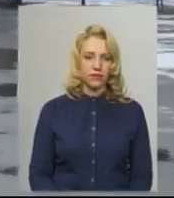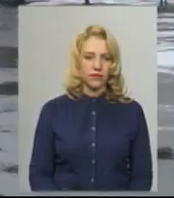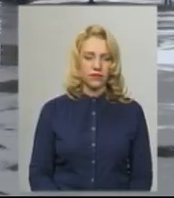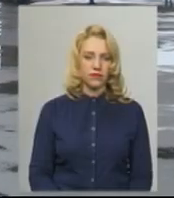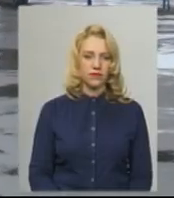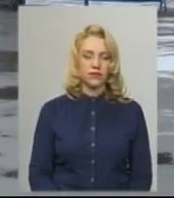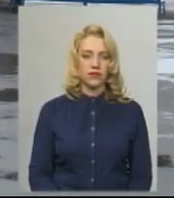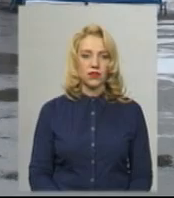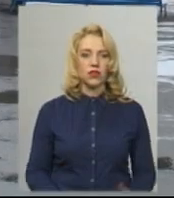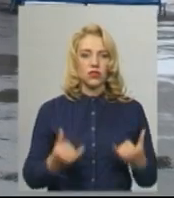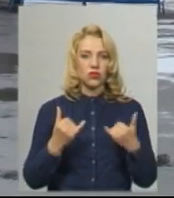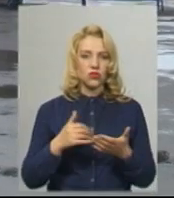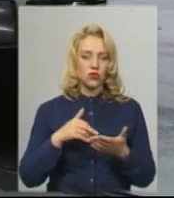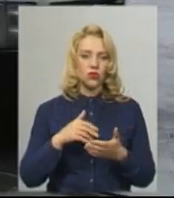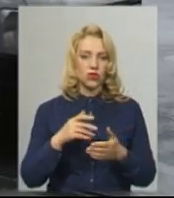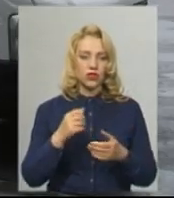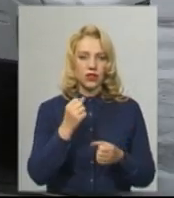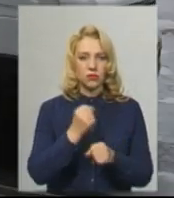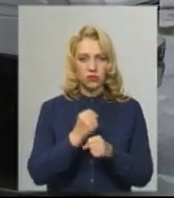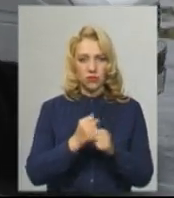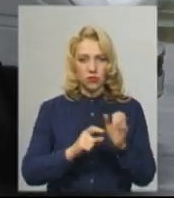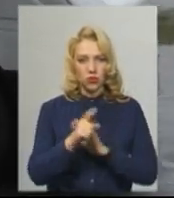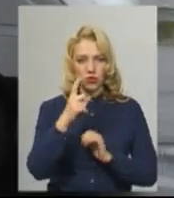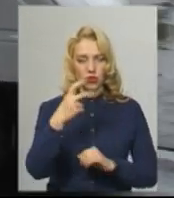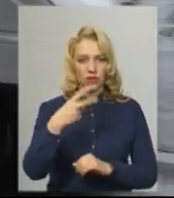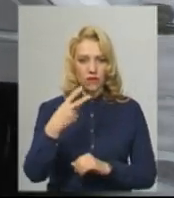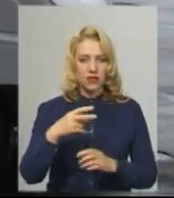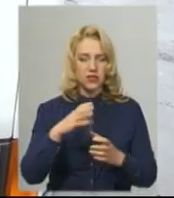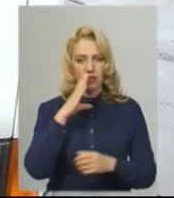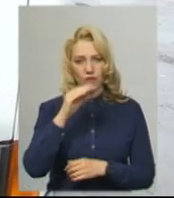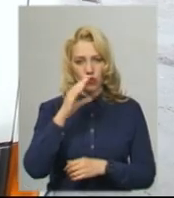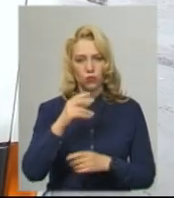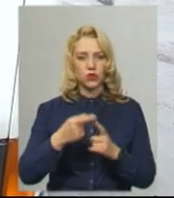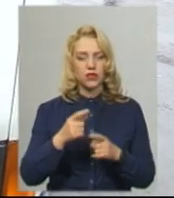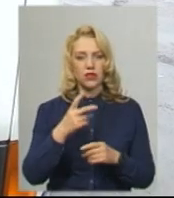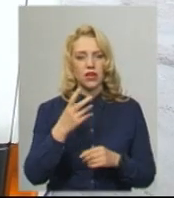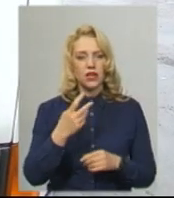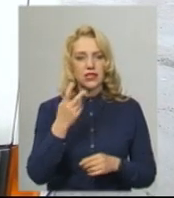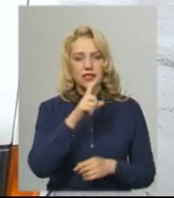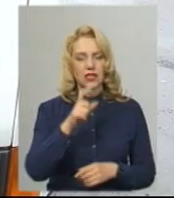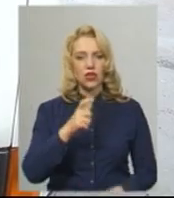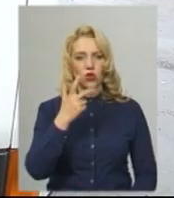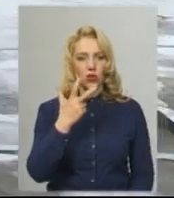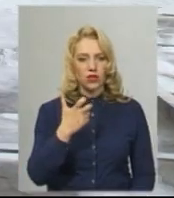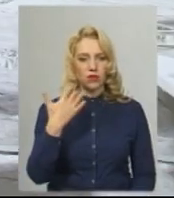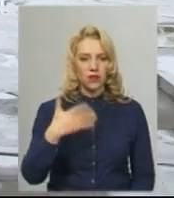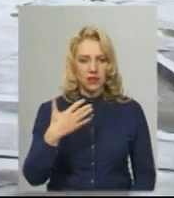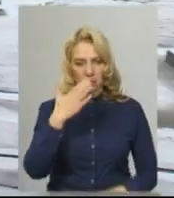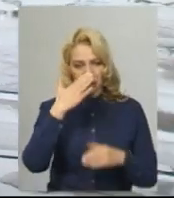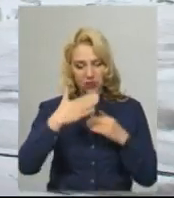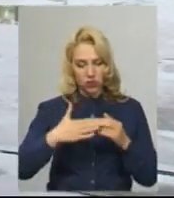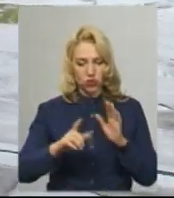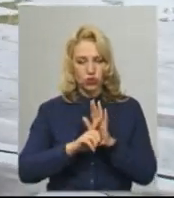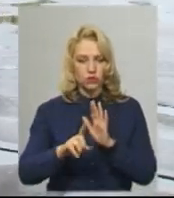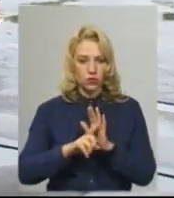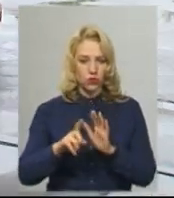руки. Сьогодні вийшли на маршрут близько 120 автобусів міжміського сполучення з 350, каже директор Хмельницького автовокзалу